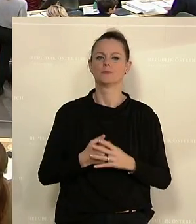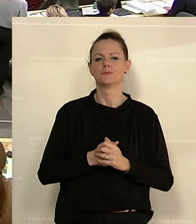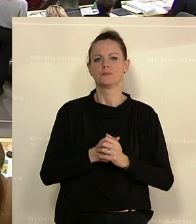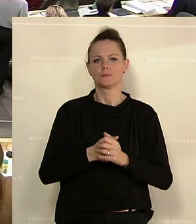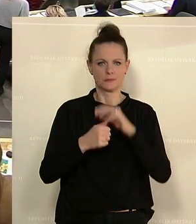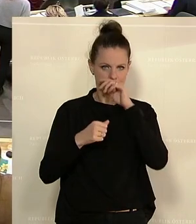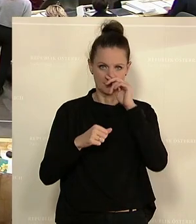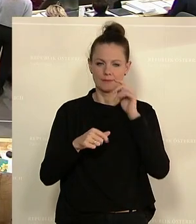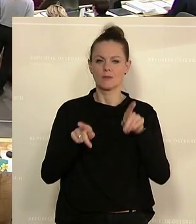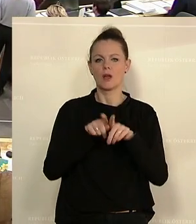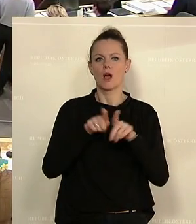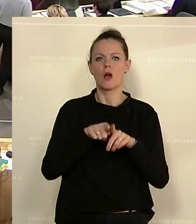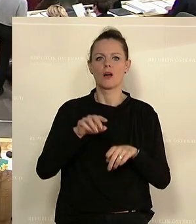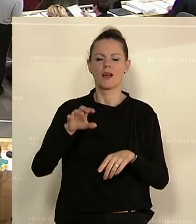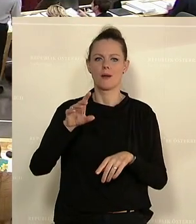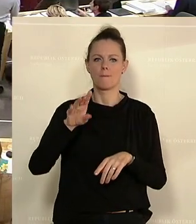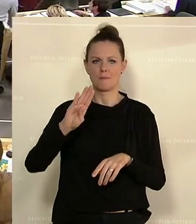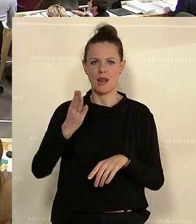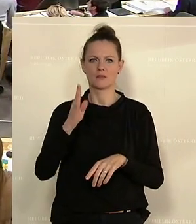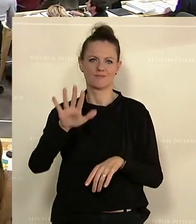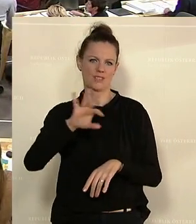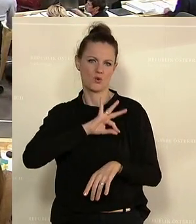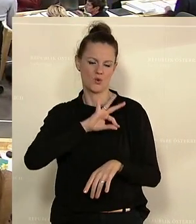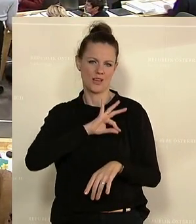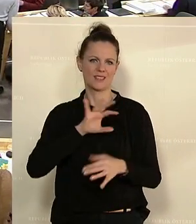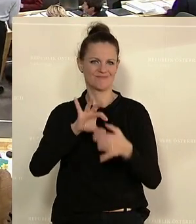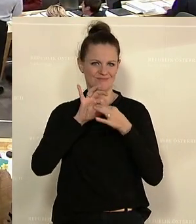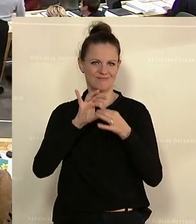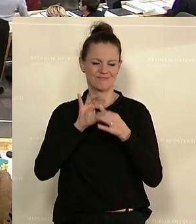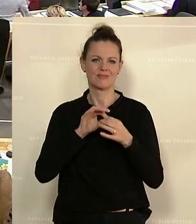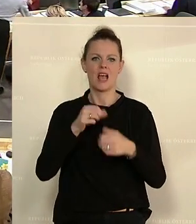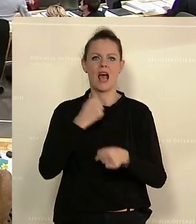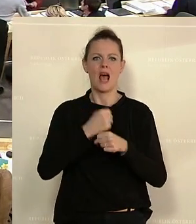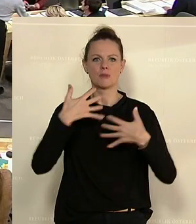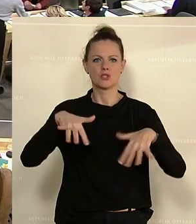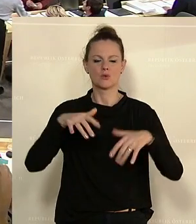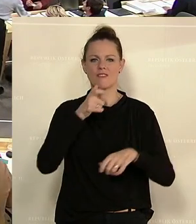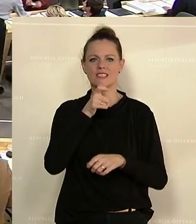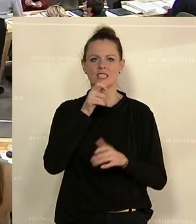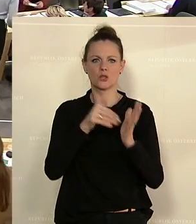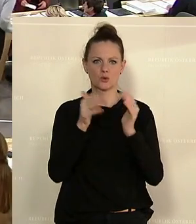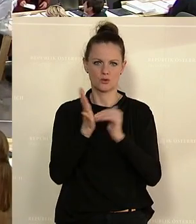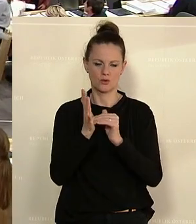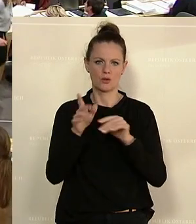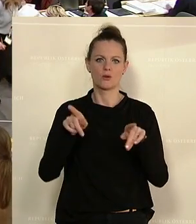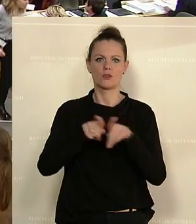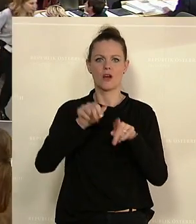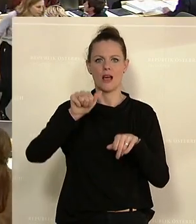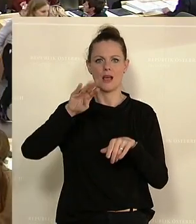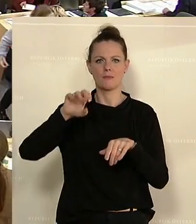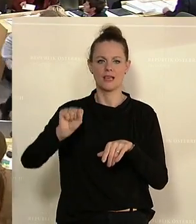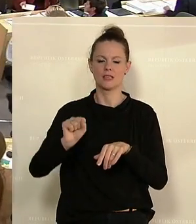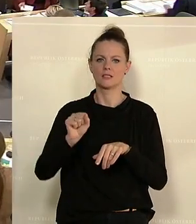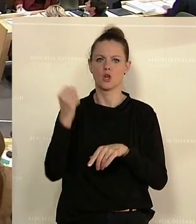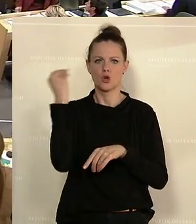Beantragung dieses Langzeit-Kurzarbeitsbonus in Höhe von 500 Euro soll nun länger möglich sein, und zwar bis 30. Juni